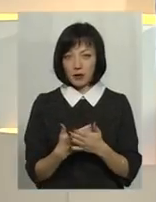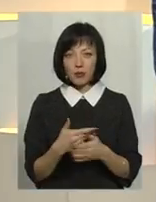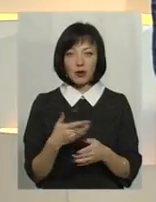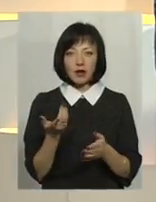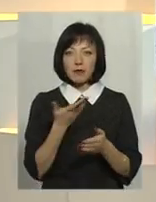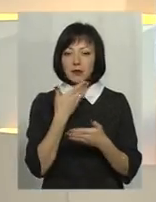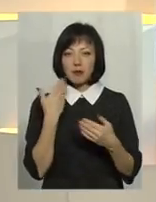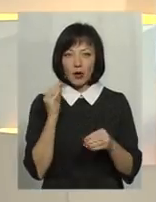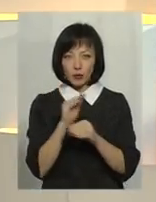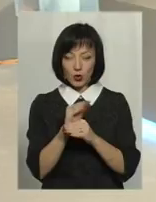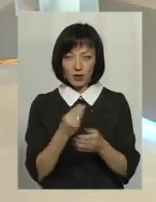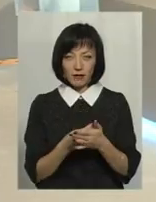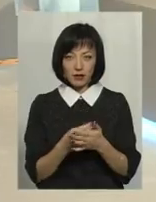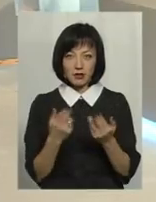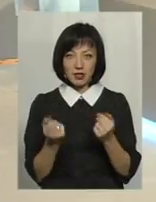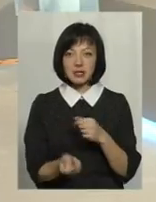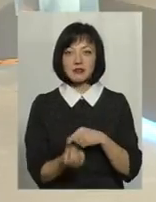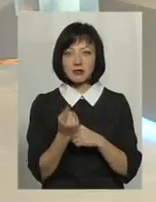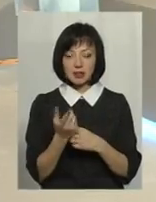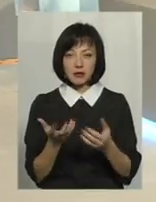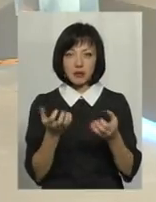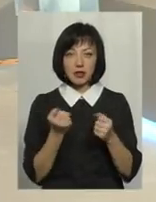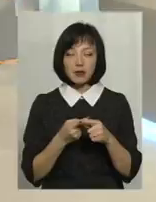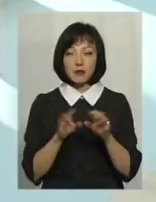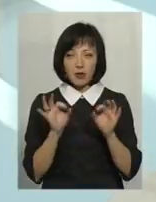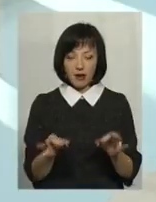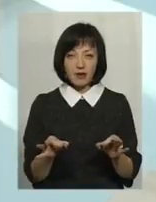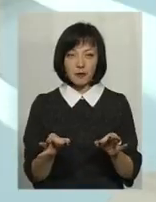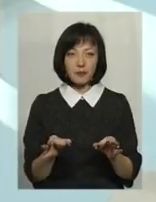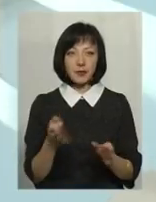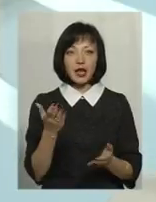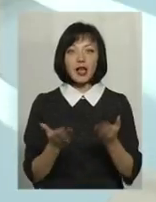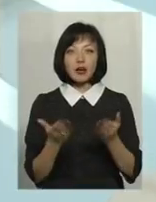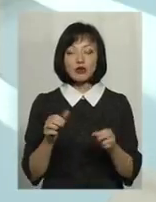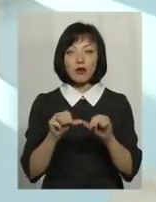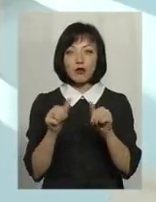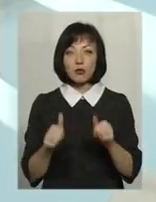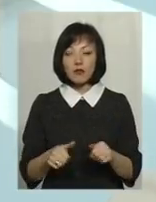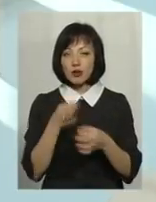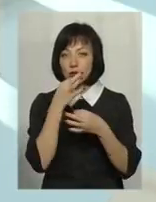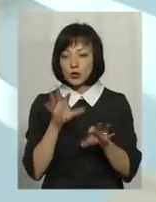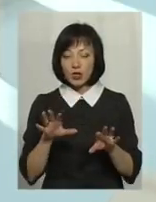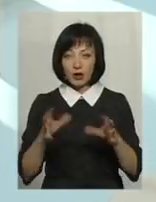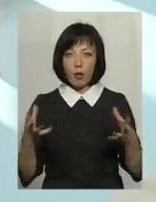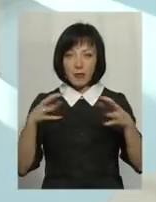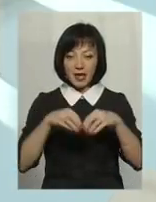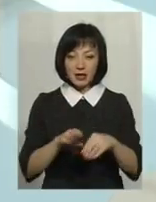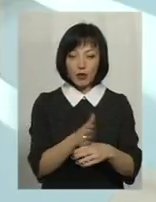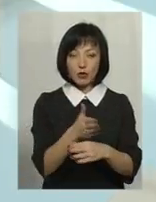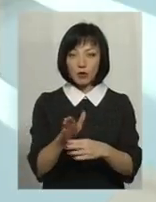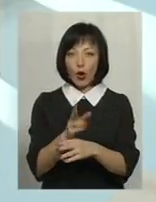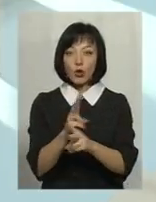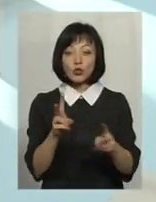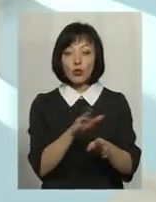не маємо тієї доданої вартості, ми не маємо звідки... Все правильно. І якщо формувати будь-яку форму об'єднання і розпреділяти, хто